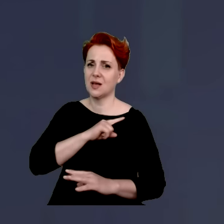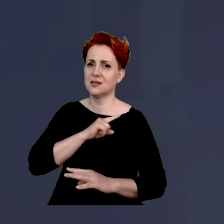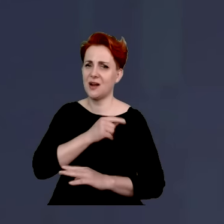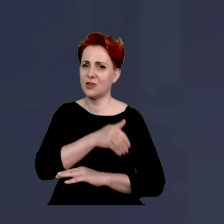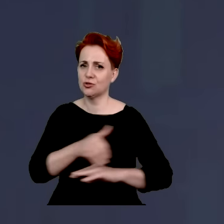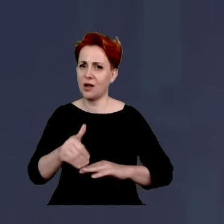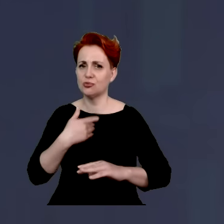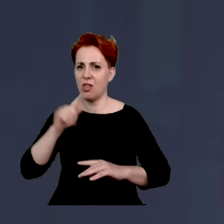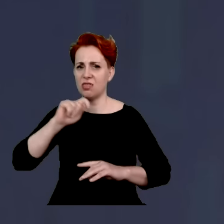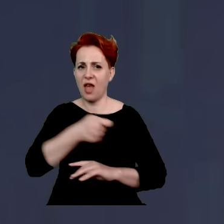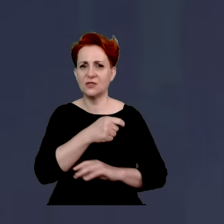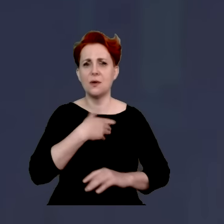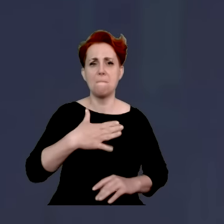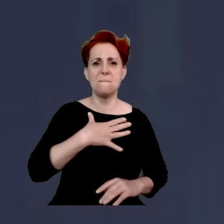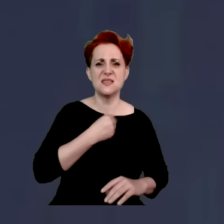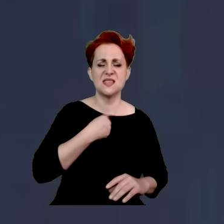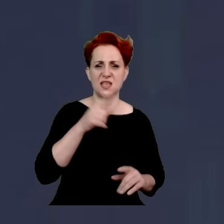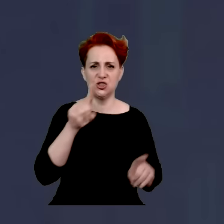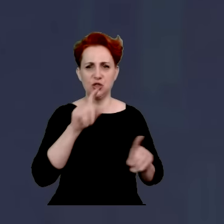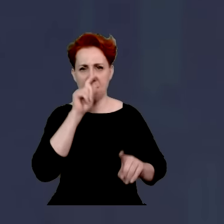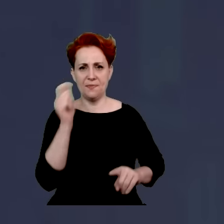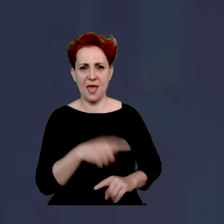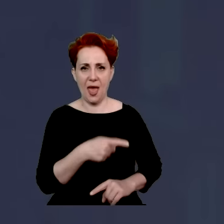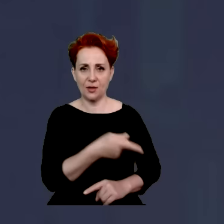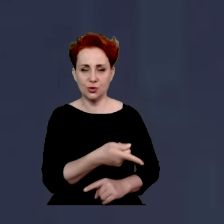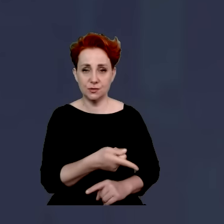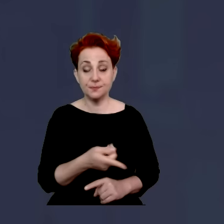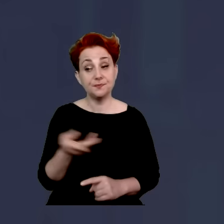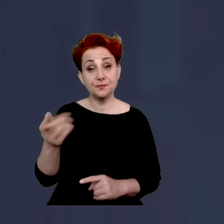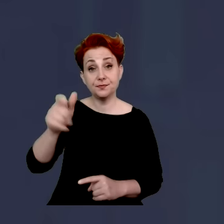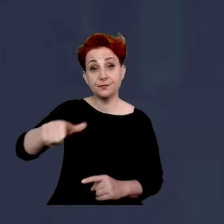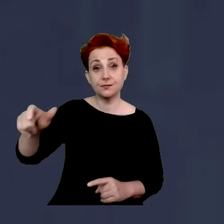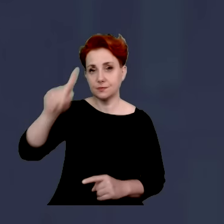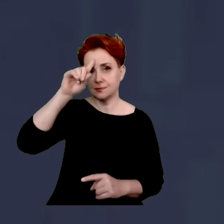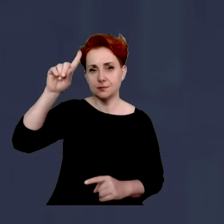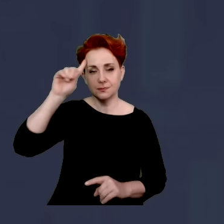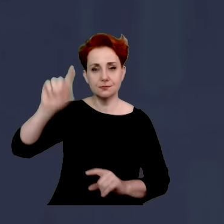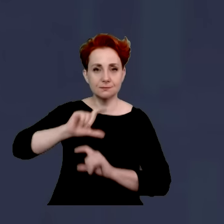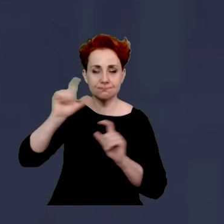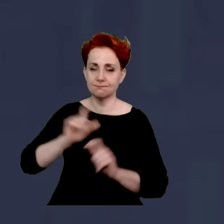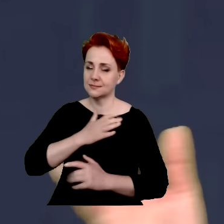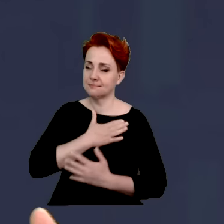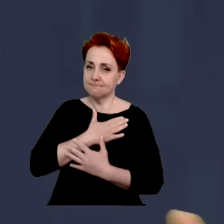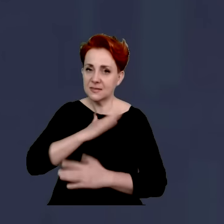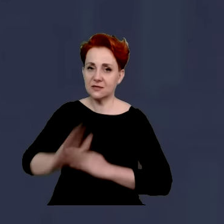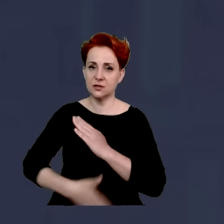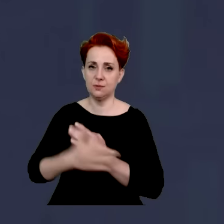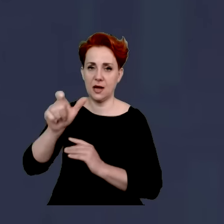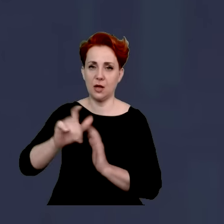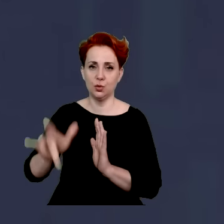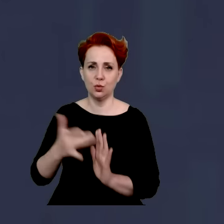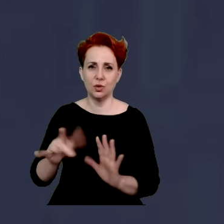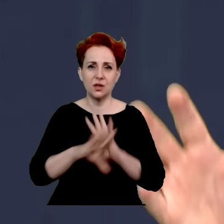nazywali psami i śmieciami. To byli ludzie, którzy całym swoim sercem popierali Tuska. Co te wszystkie